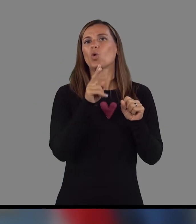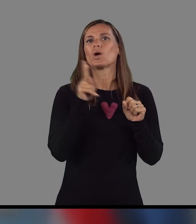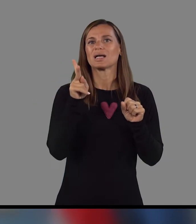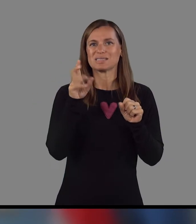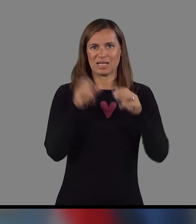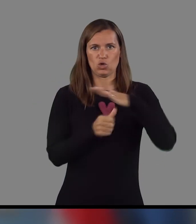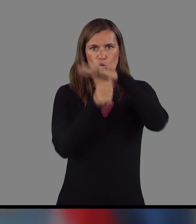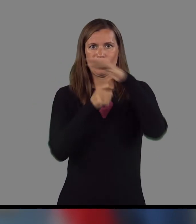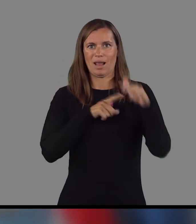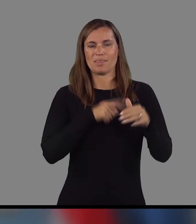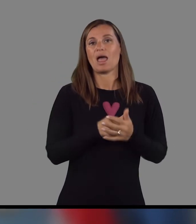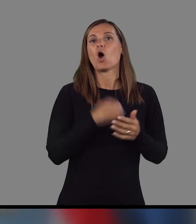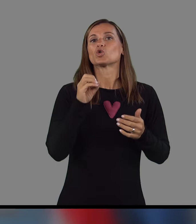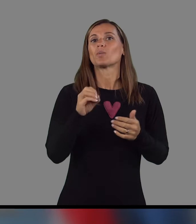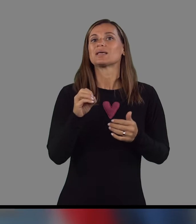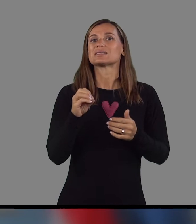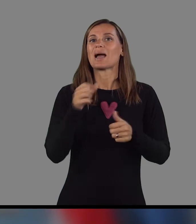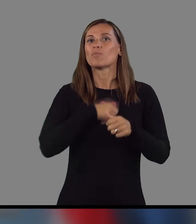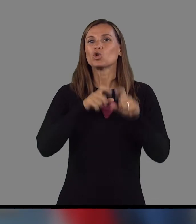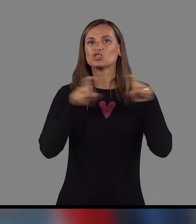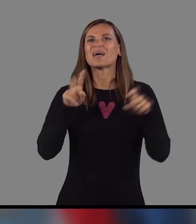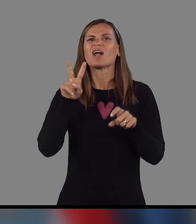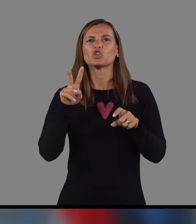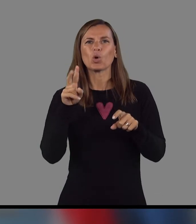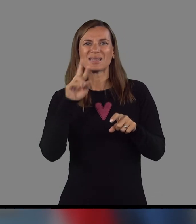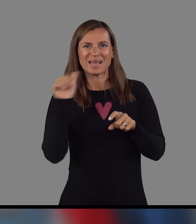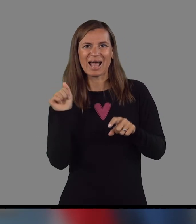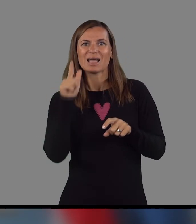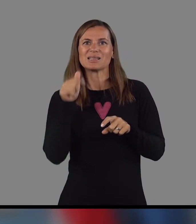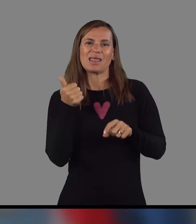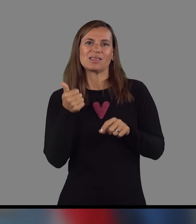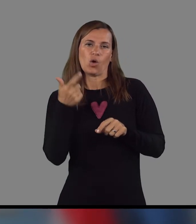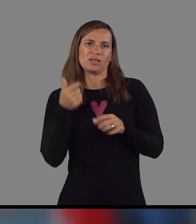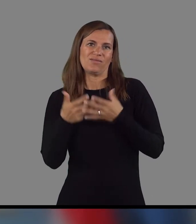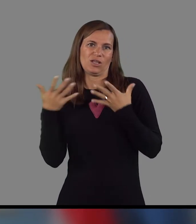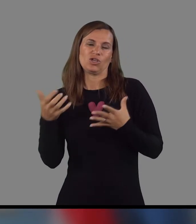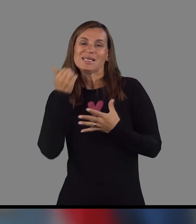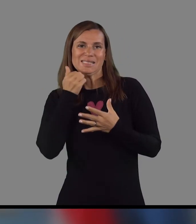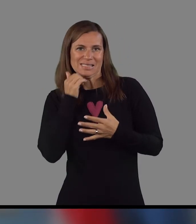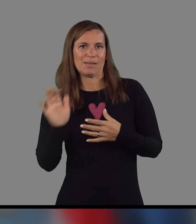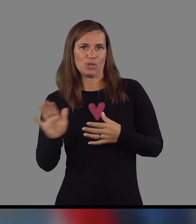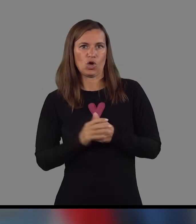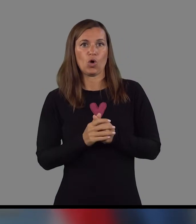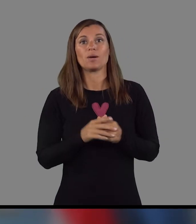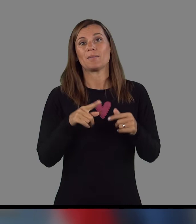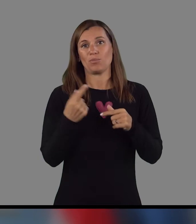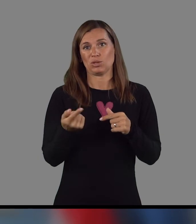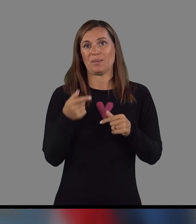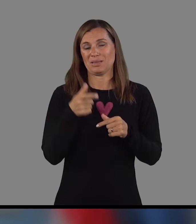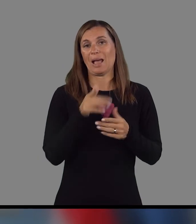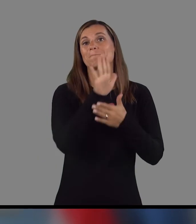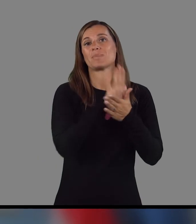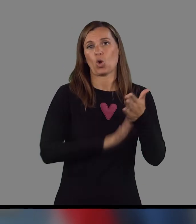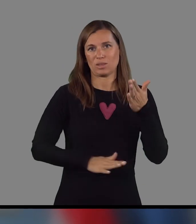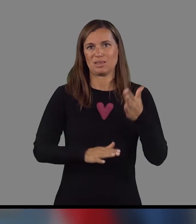UKC Ljubljana, ortopedska bolnišnica Valdoltra in pa z enim izmed večjih zasebnikov in